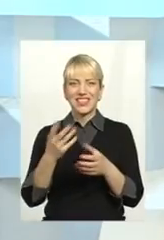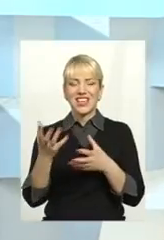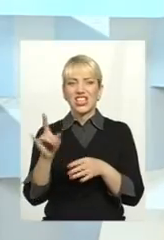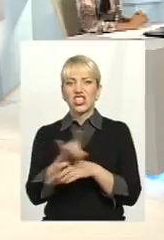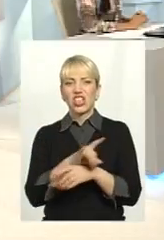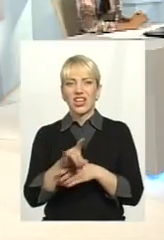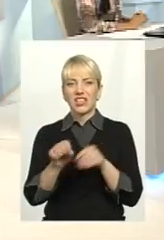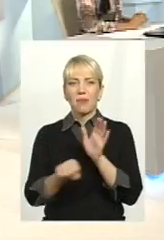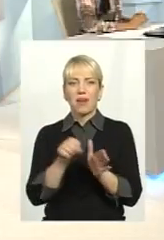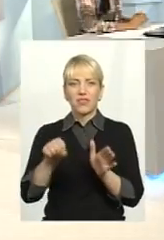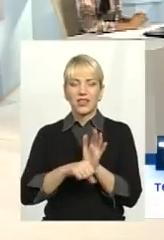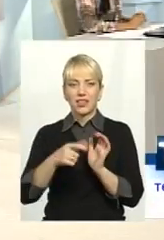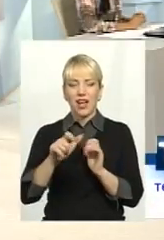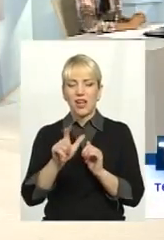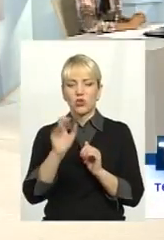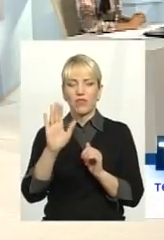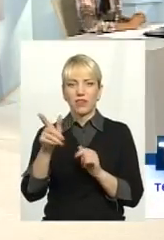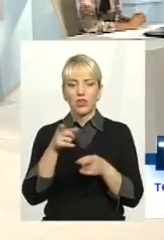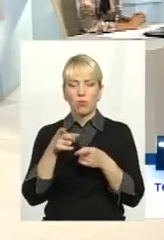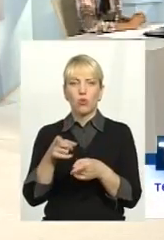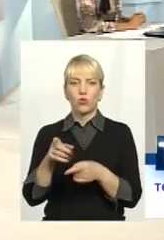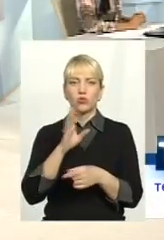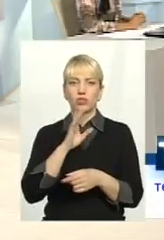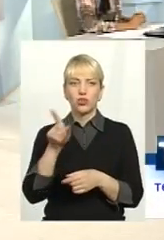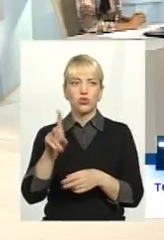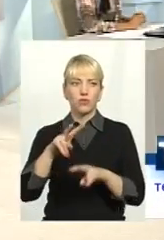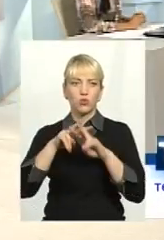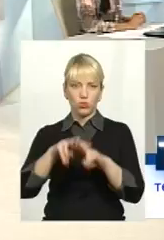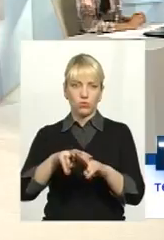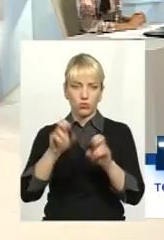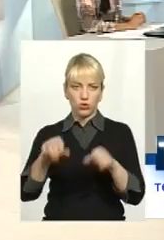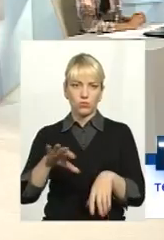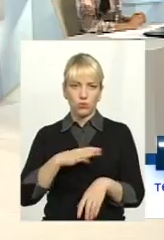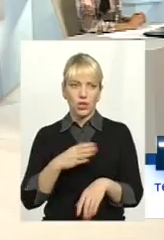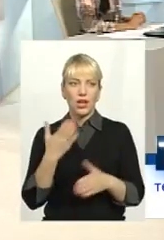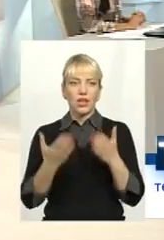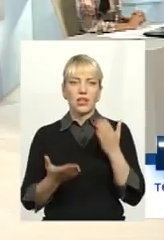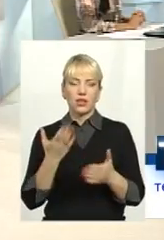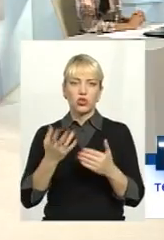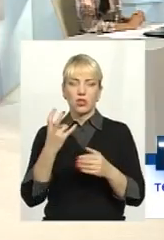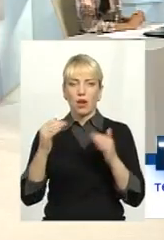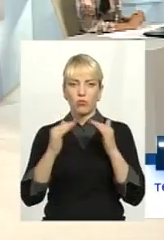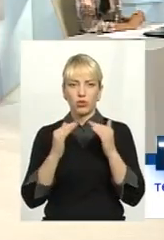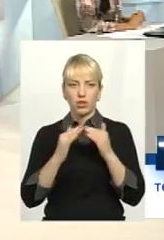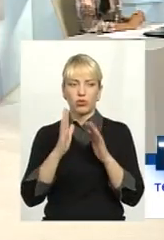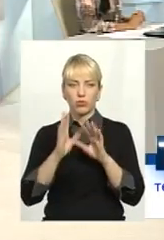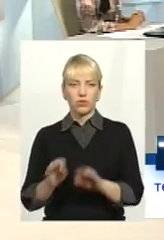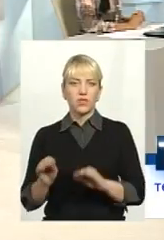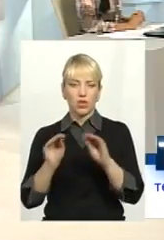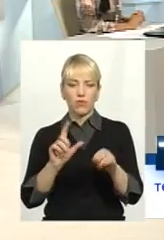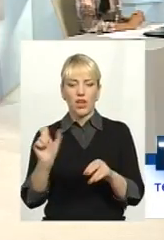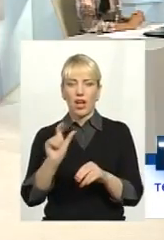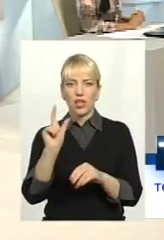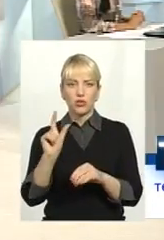бандити, газовіки, вони її зробили. Вони її погрожують, що вони її засадять взагалі. Розумієте, в тюльму. Якщо на будинок буде встановлений